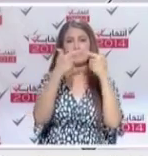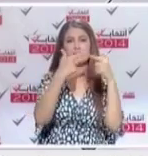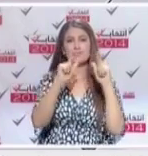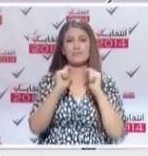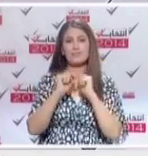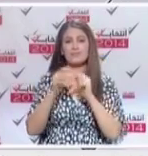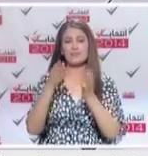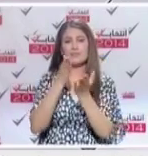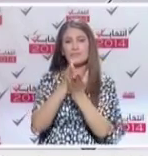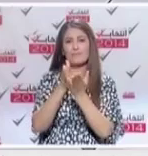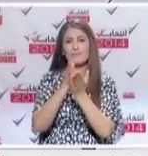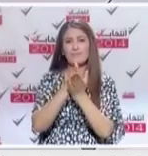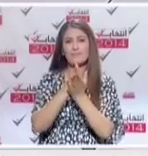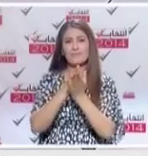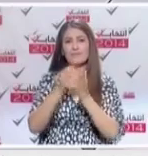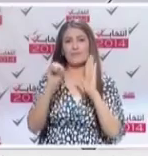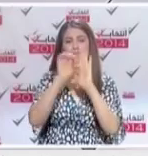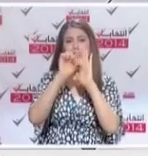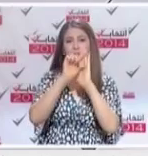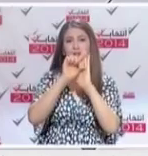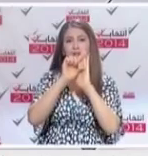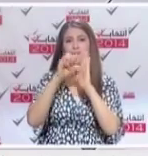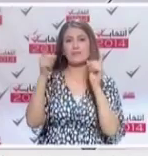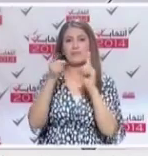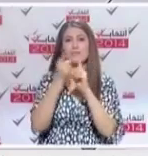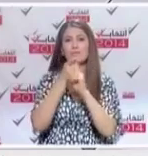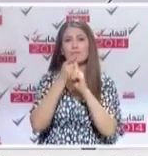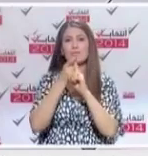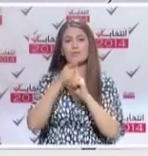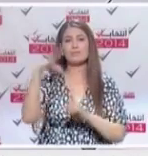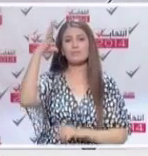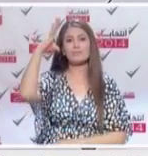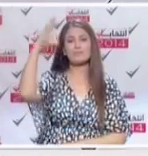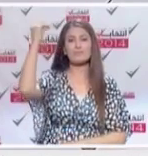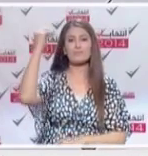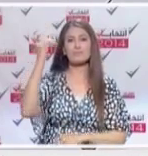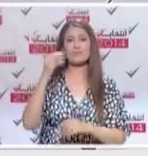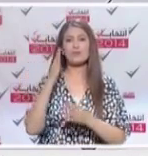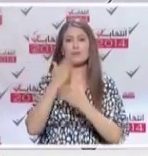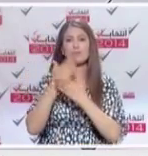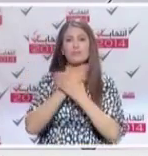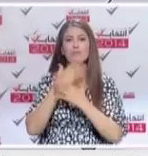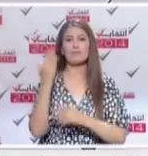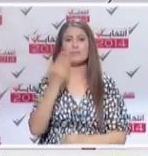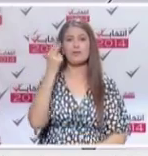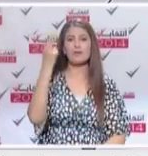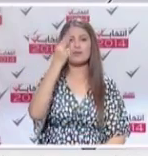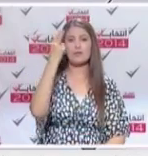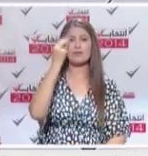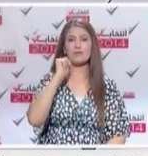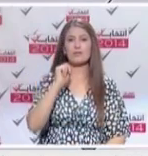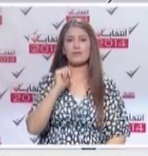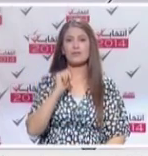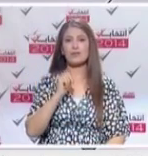يجب تضمين هذا الفصل نفس هذا الفصل شرط علمي يشرف هذا الشعب ويشرف الدولة التونسية في المحافل